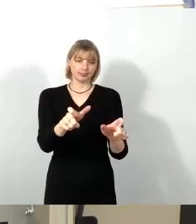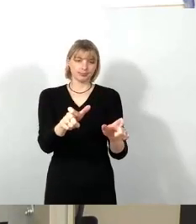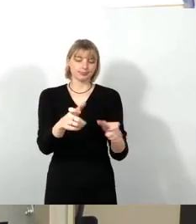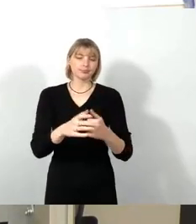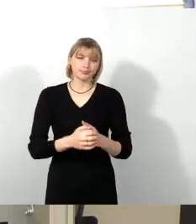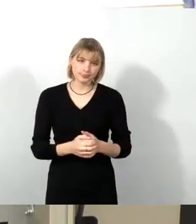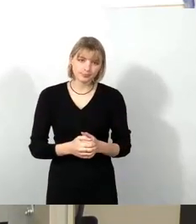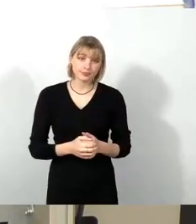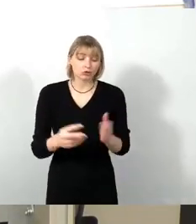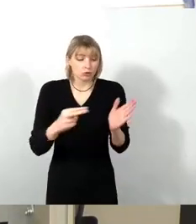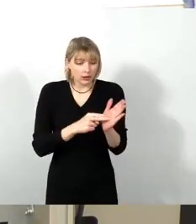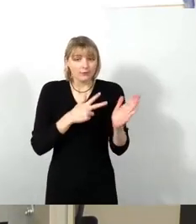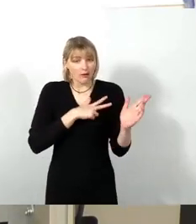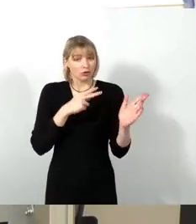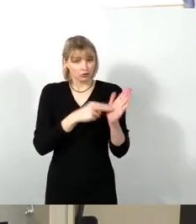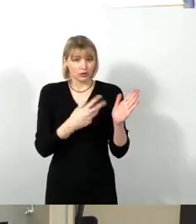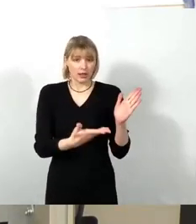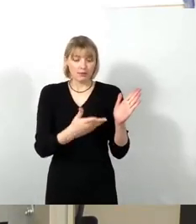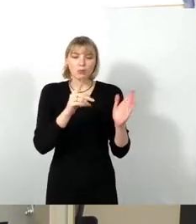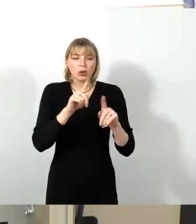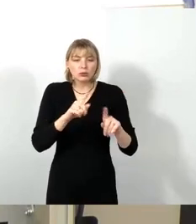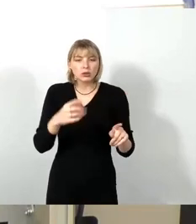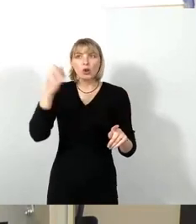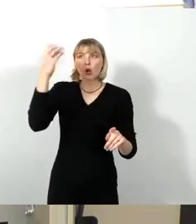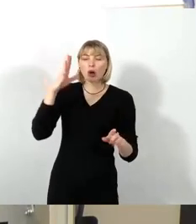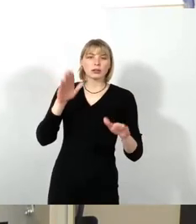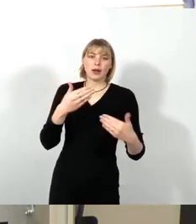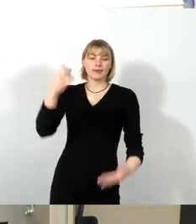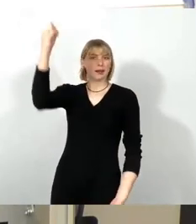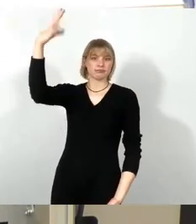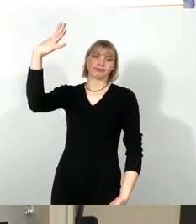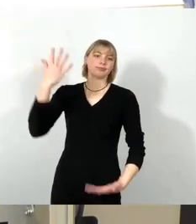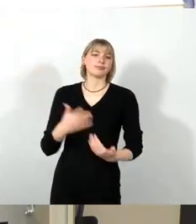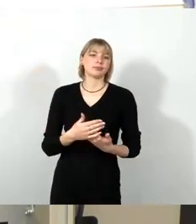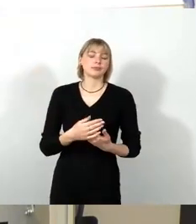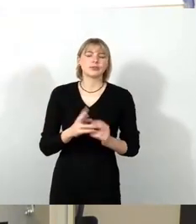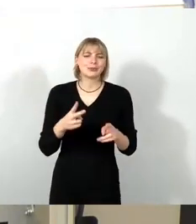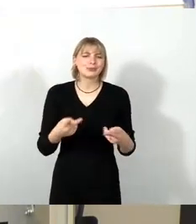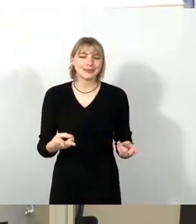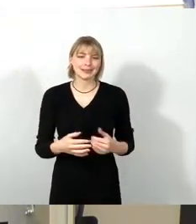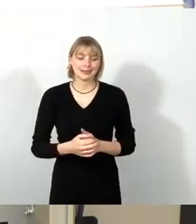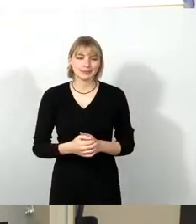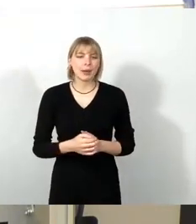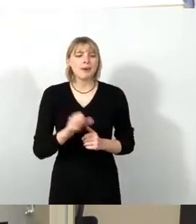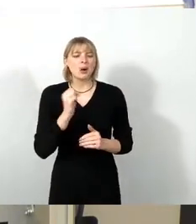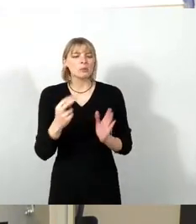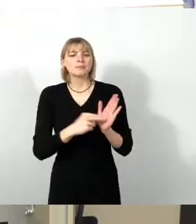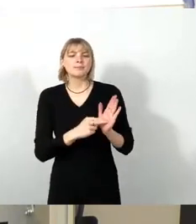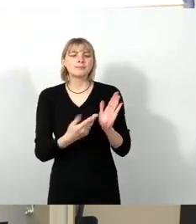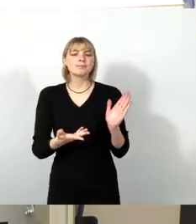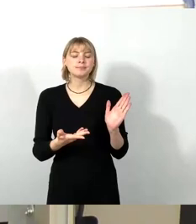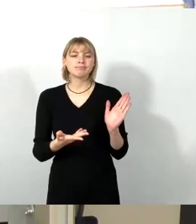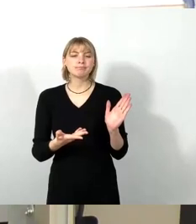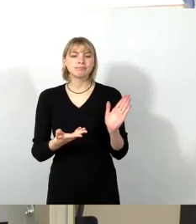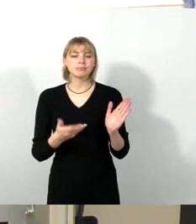drin und nicht Beleuchtung darf nicht leuchten. So, warum steht so etwas da drin? Nun, es ist tatsächlich so, dass eben